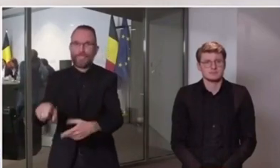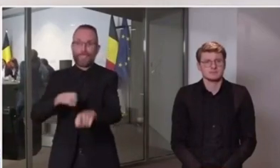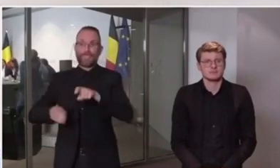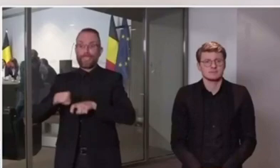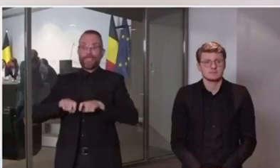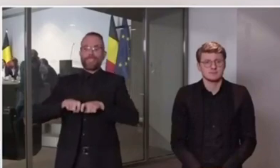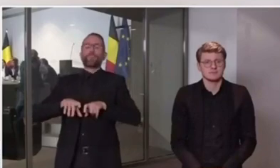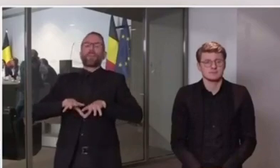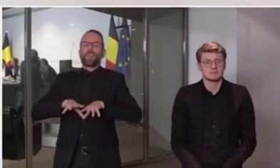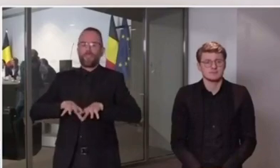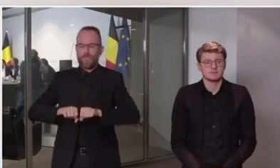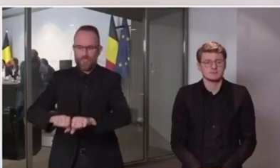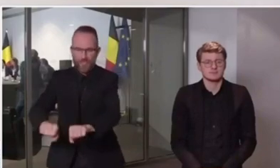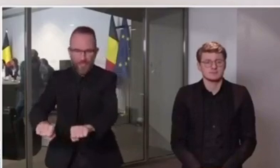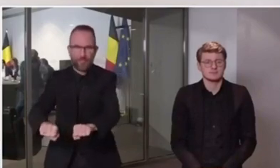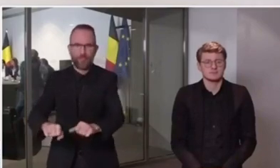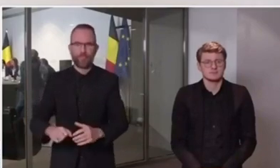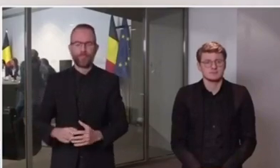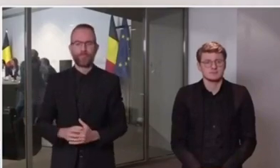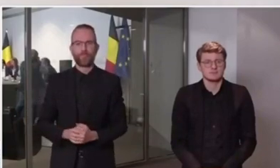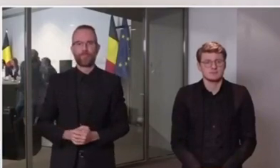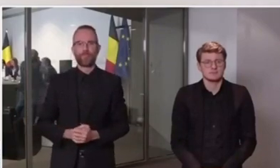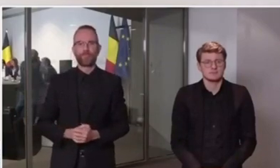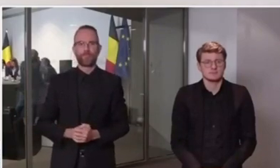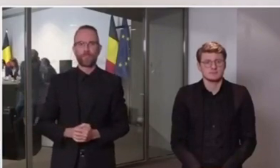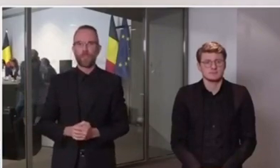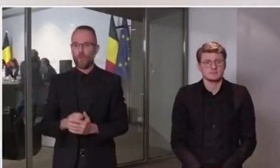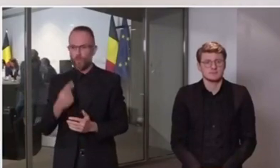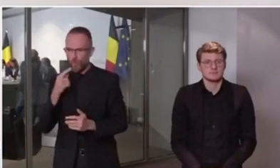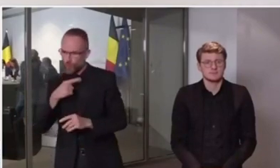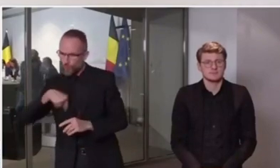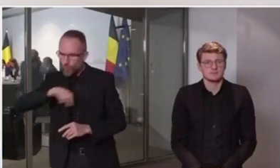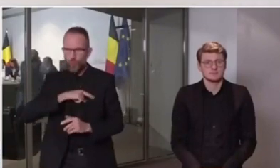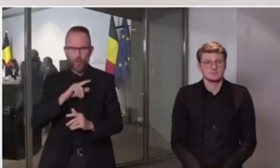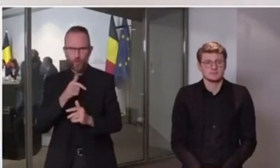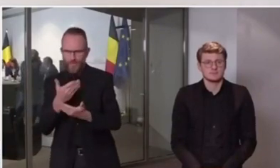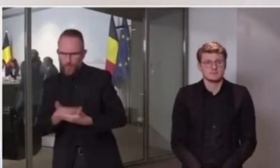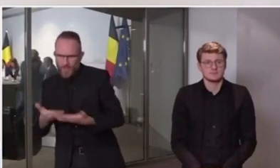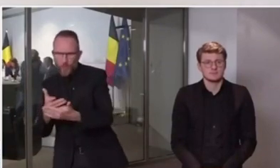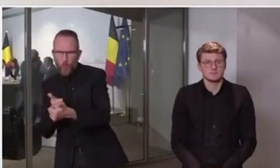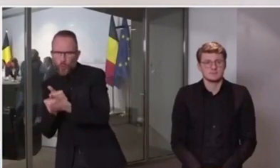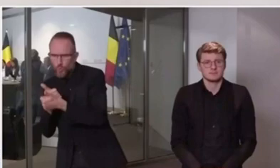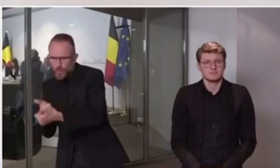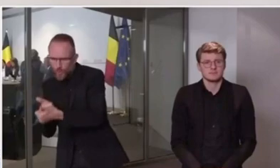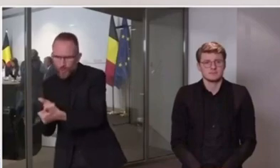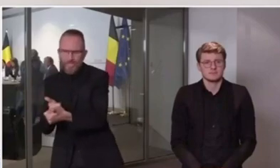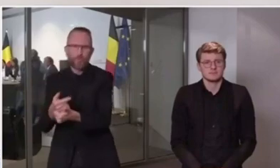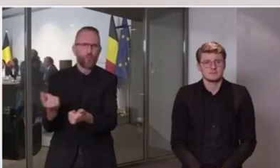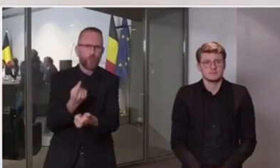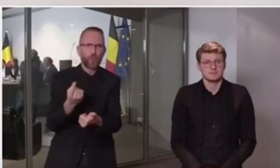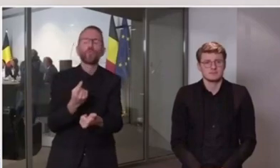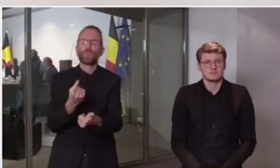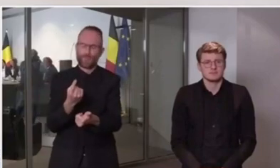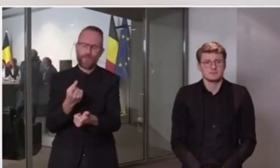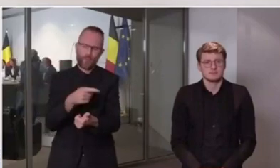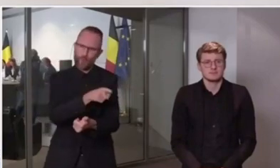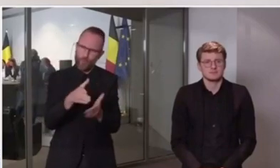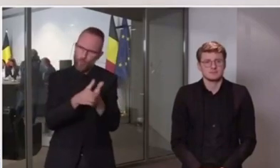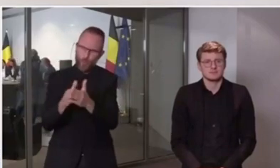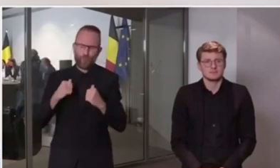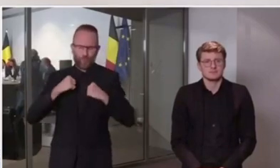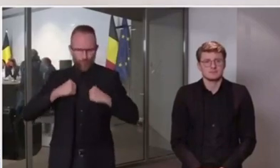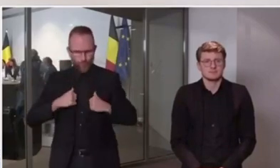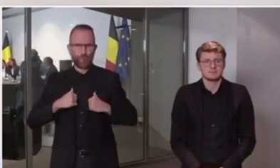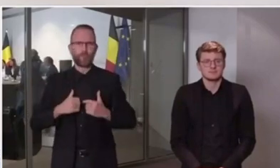mesures que nous prendrons et surtout du respect de celles-ci. Avec une stratégie qui repose sur plusieurs piliers.